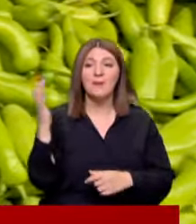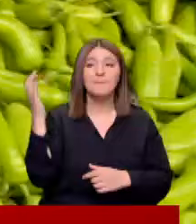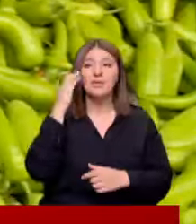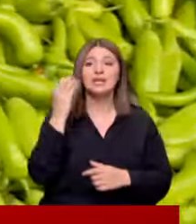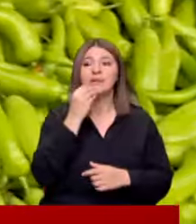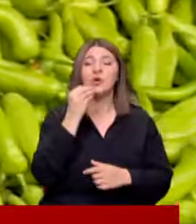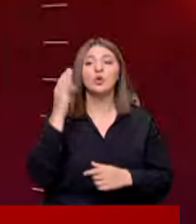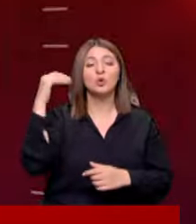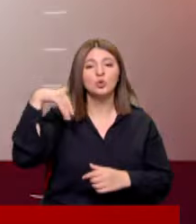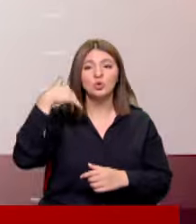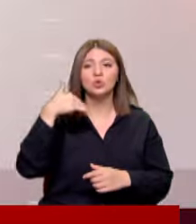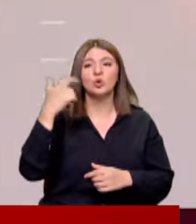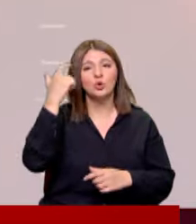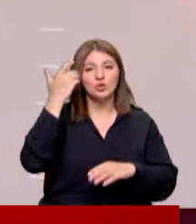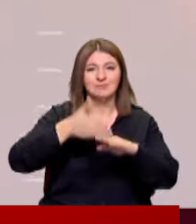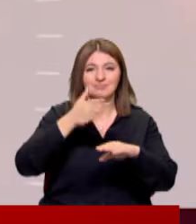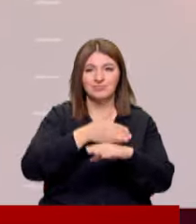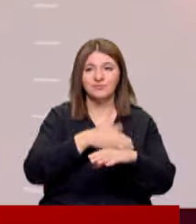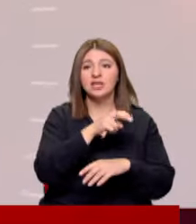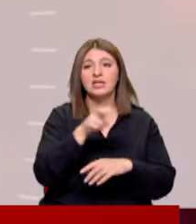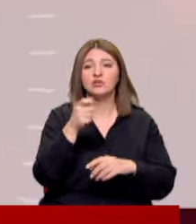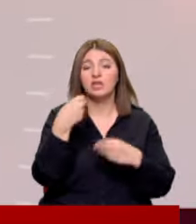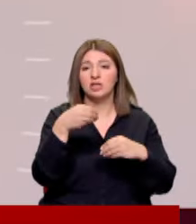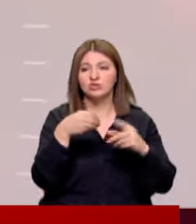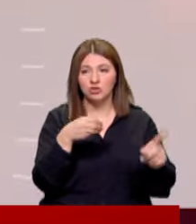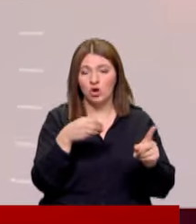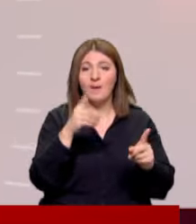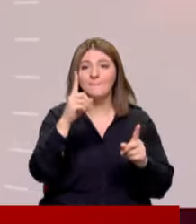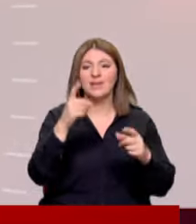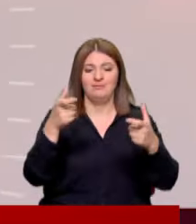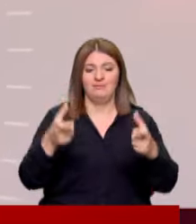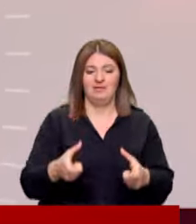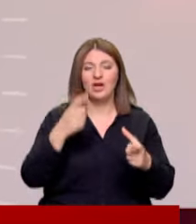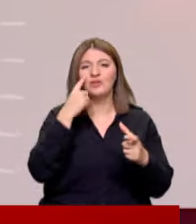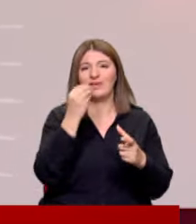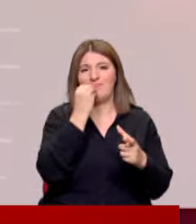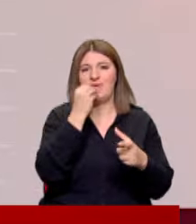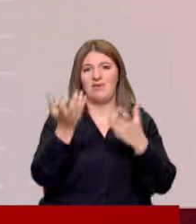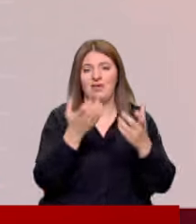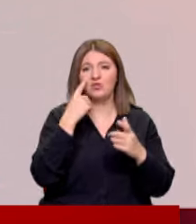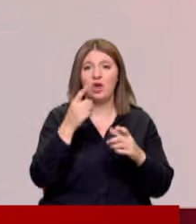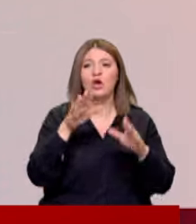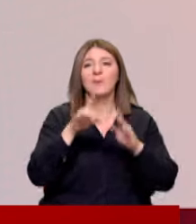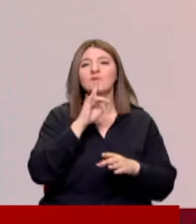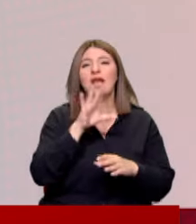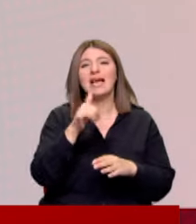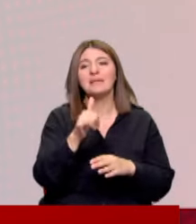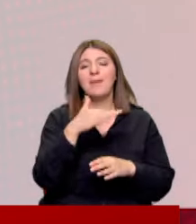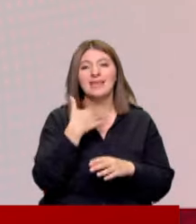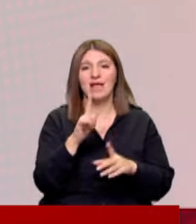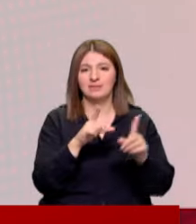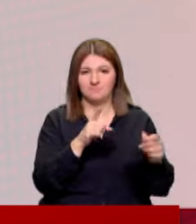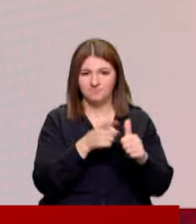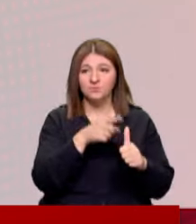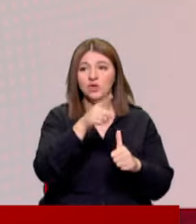malzemesi kuzu kuşbaşı Kuzu kuşbaşı kasaplarda 800 liraya satılıyor Bir porsiyonluk Hünkar beğendi yapabilmek için yaklaşık 150 gram et